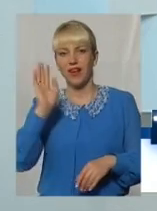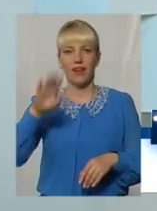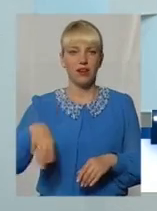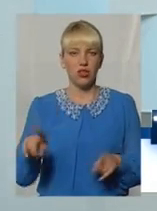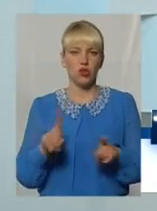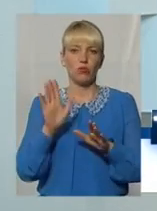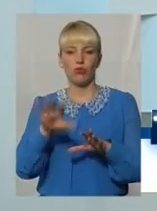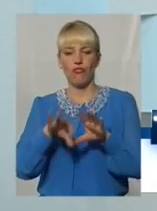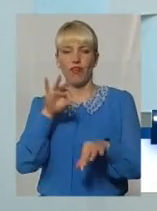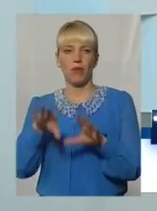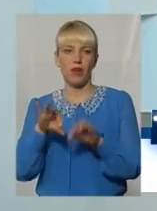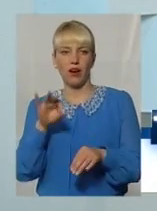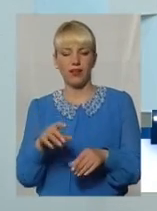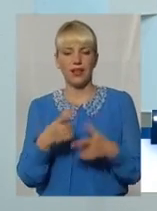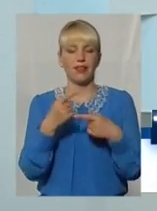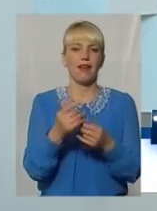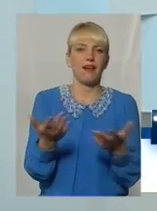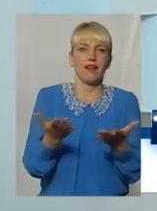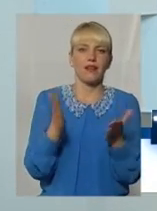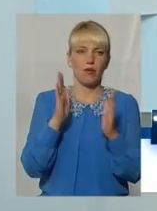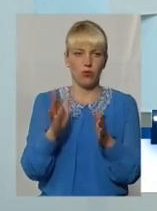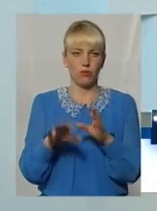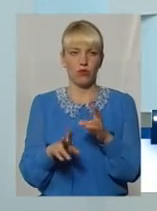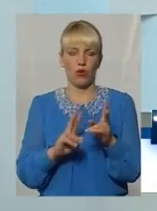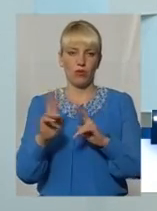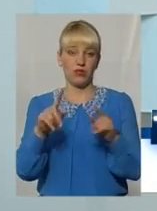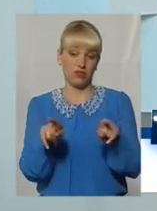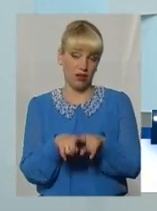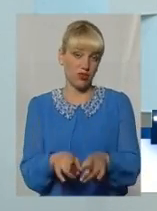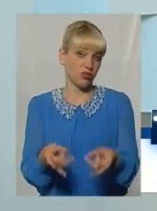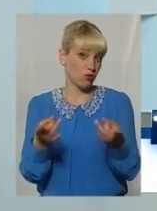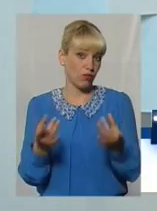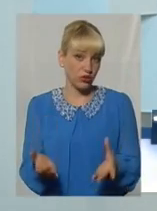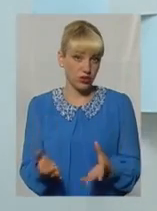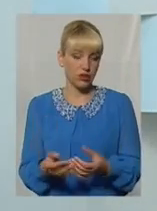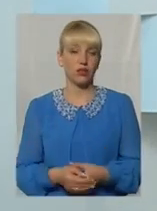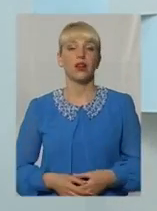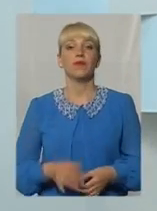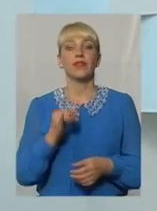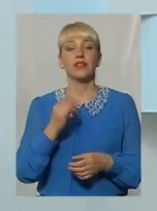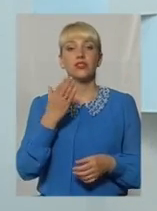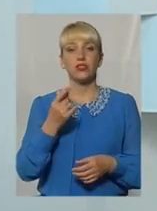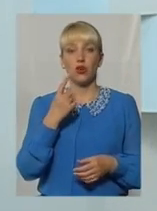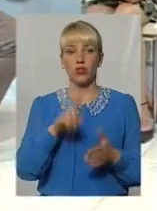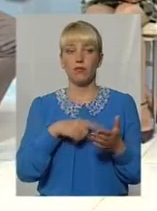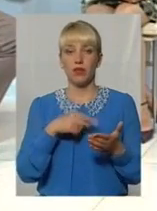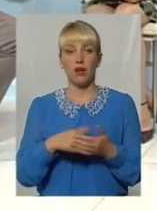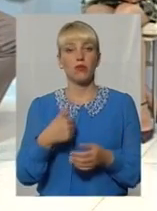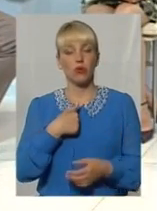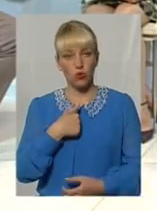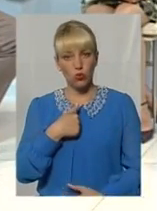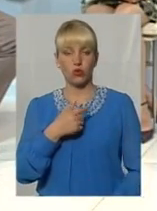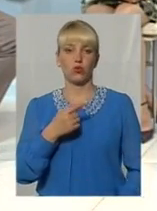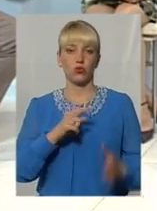там будемо вибирати? Де яке, як обрізати?» Так же ж простіше. І ще одне питання, на якому я хочу наголосити і